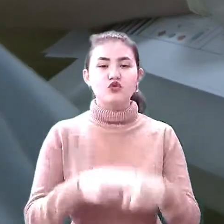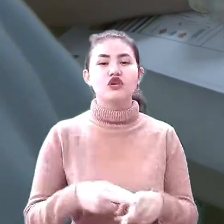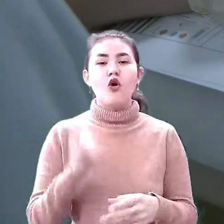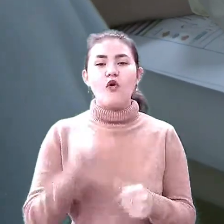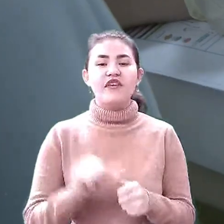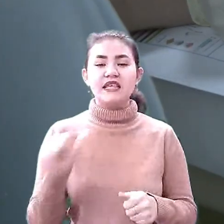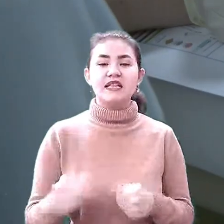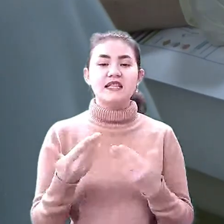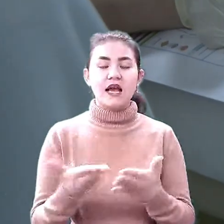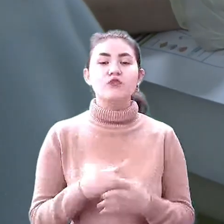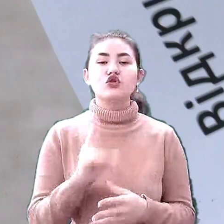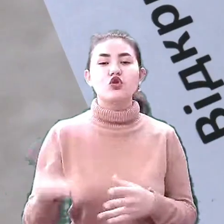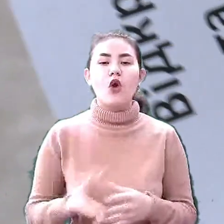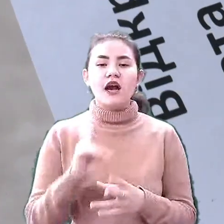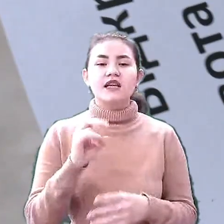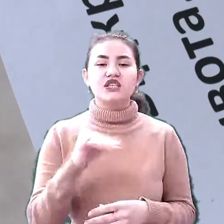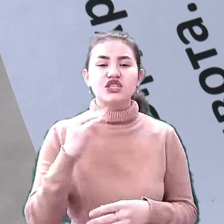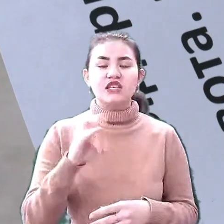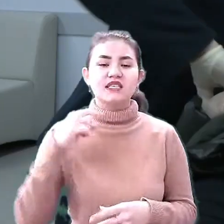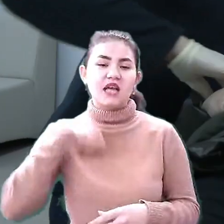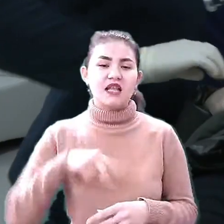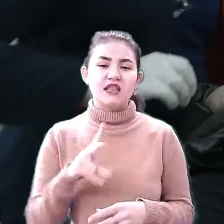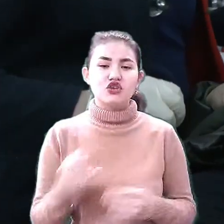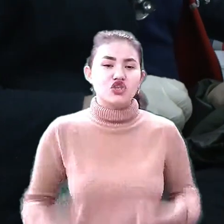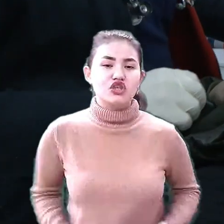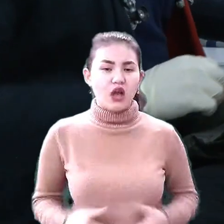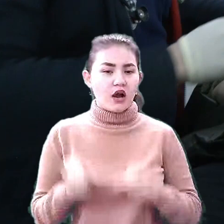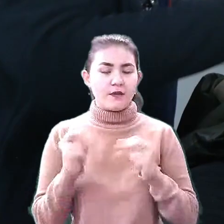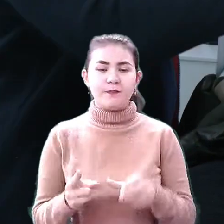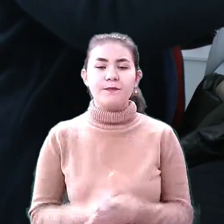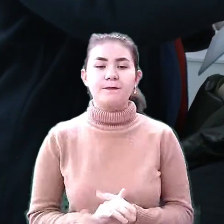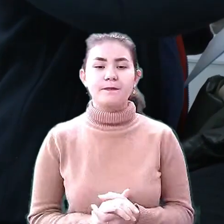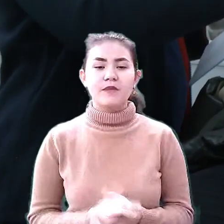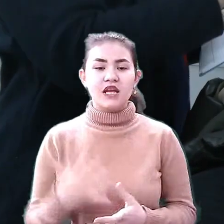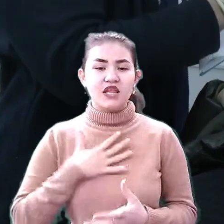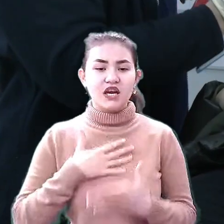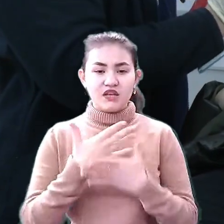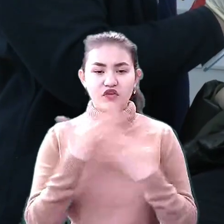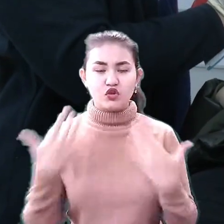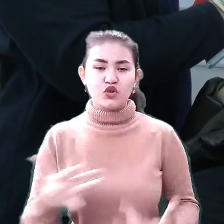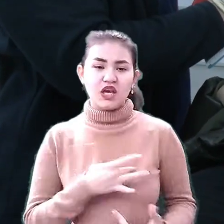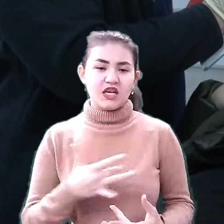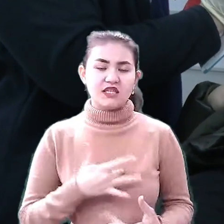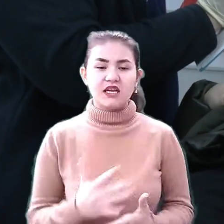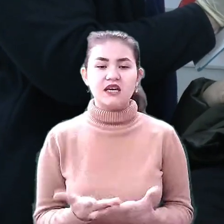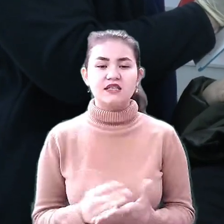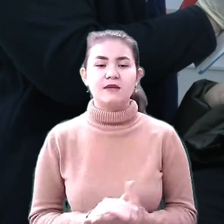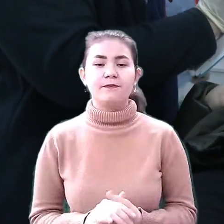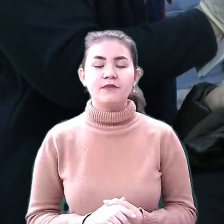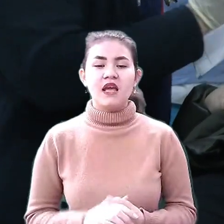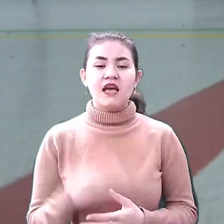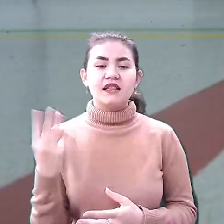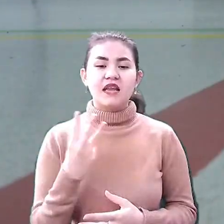Там ті, в кого критичний стан, несумісний із життям. Діхання відсутнє, фурсації немає, чорний. Третю палату